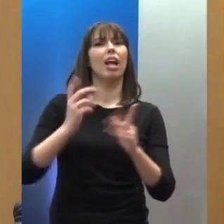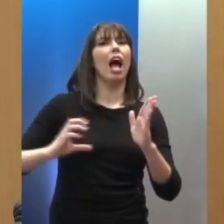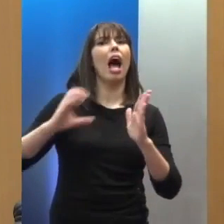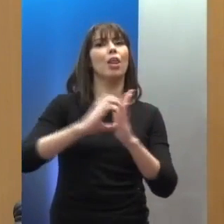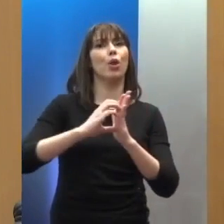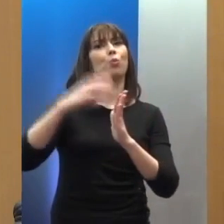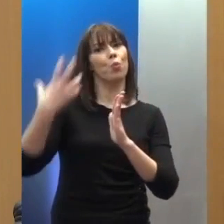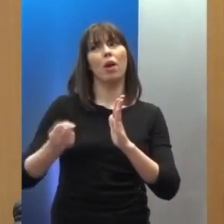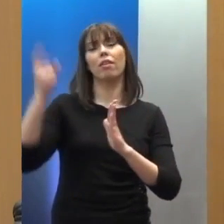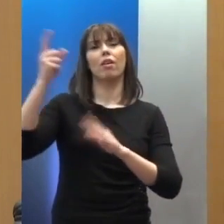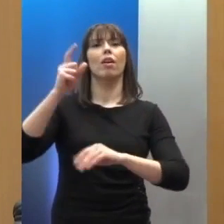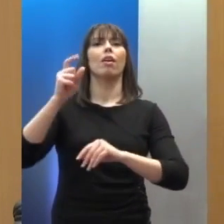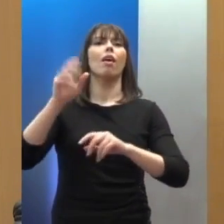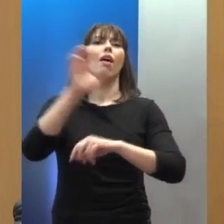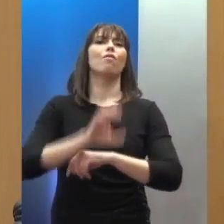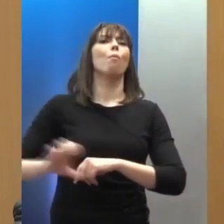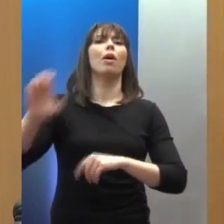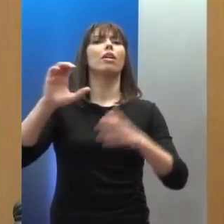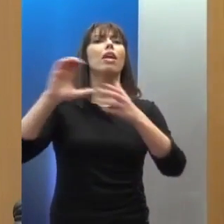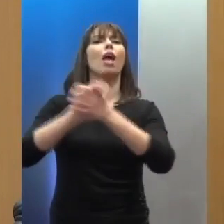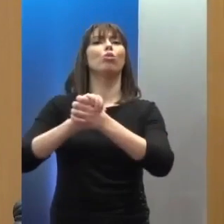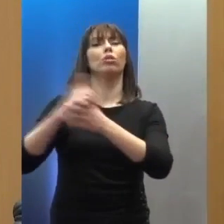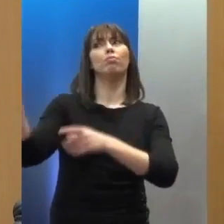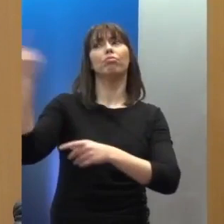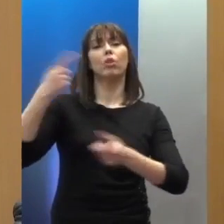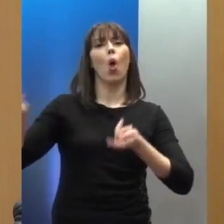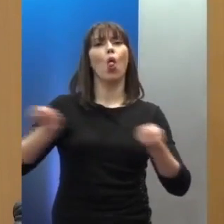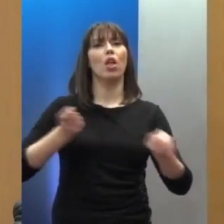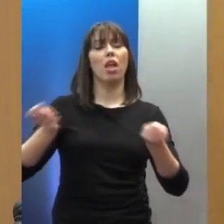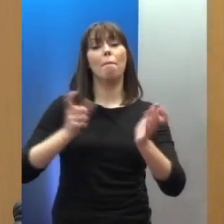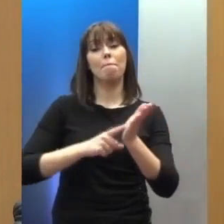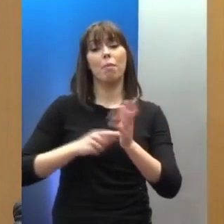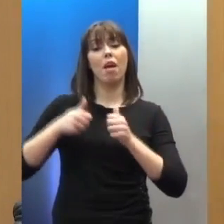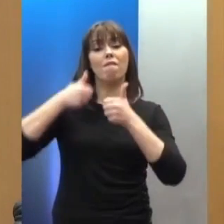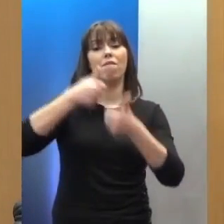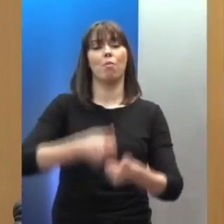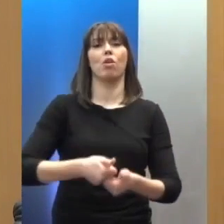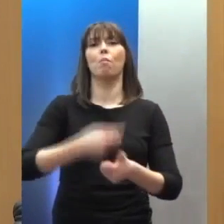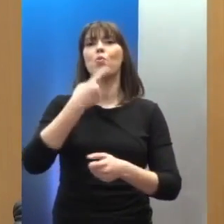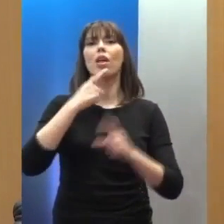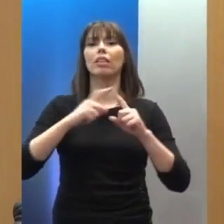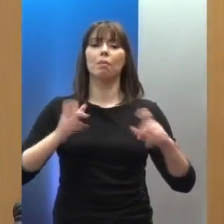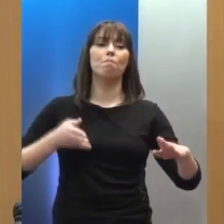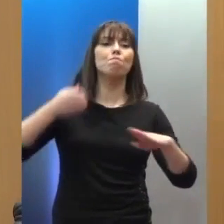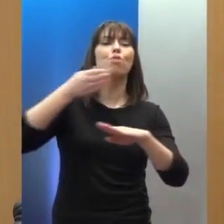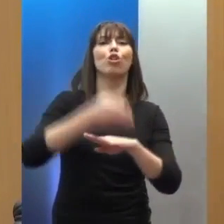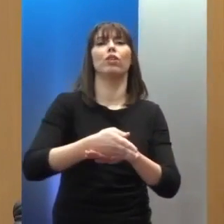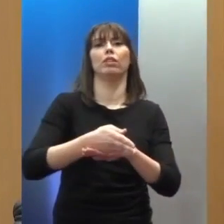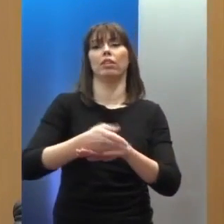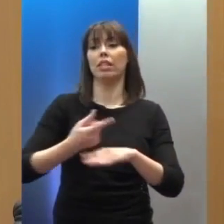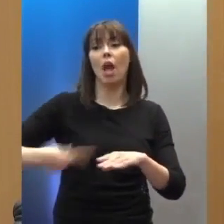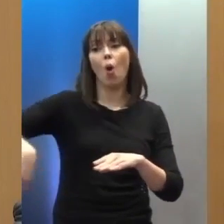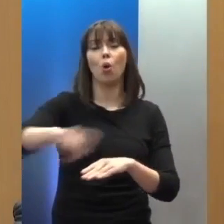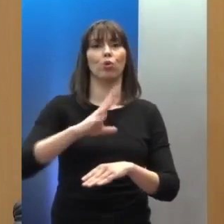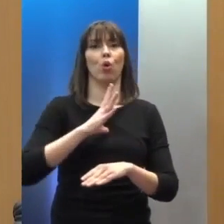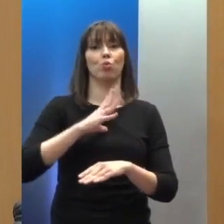οδηγίας Ευρωπαϊκής Ένωσης που ορίζει τις υποχρεώσεις για την προσβασιμότητα στους παρόχους το οποίο σημειώνεται ότι είχε απαλληφθεί κατά